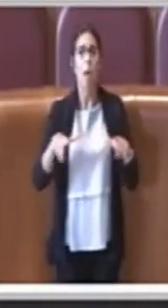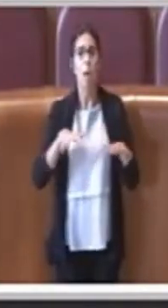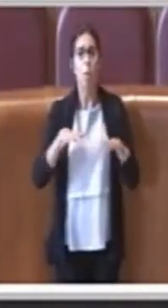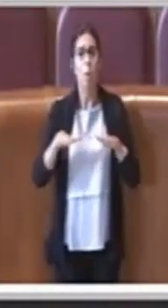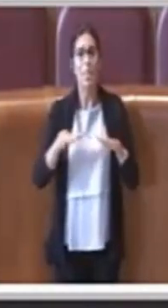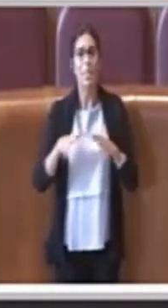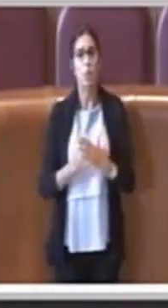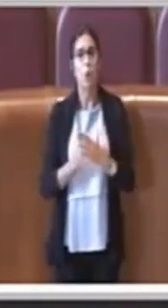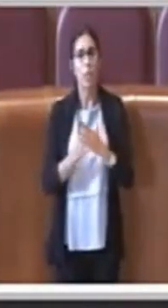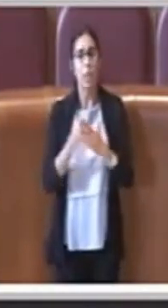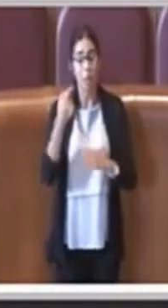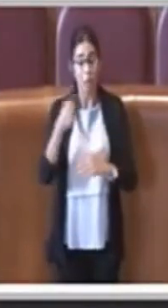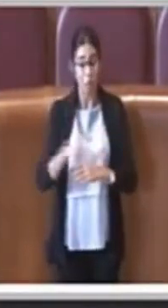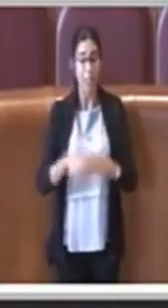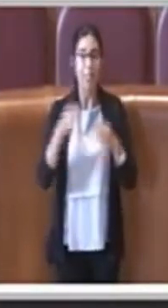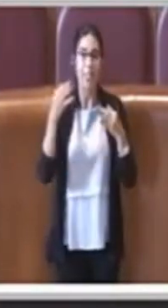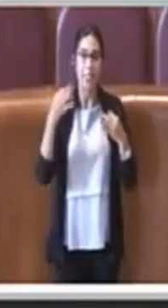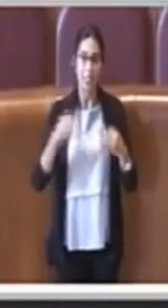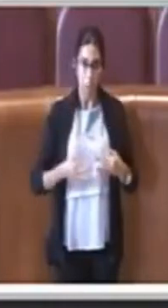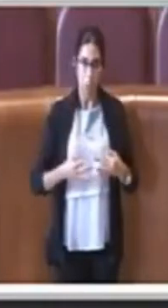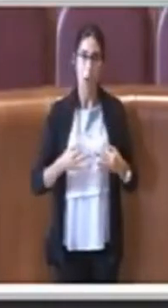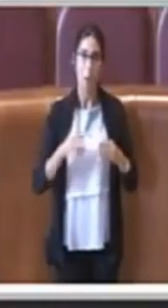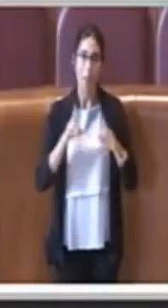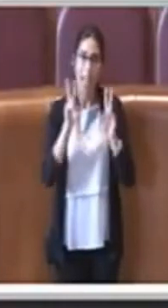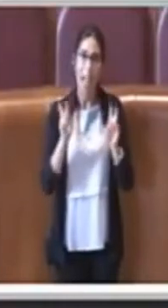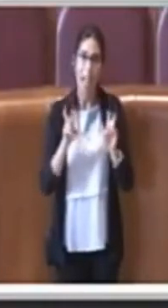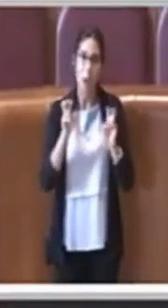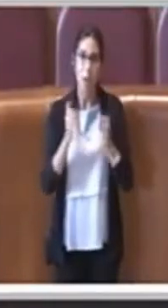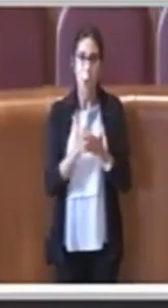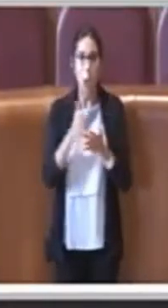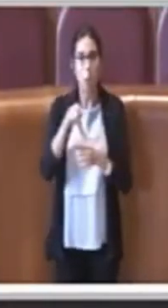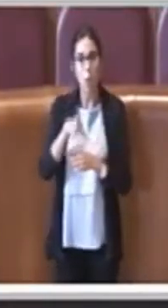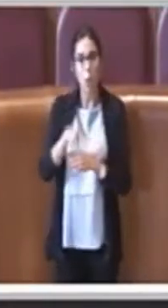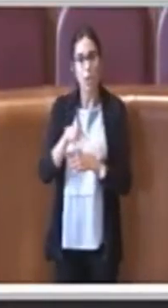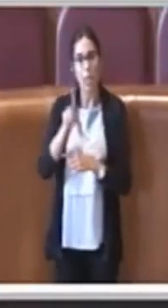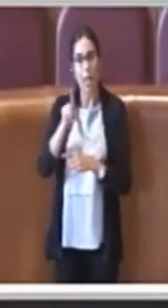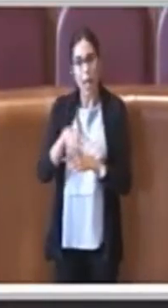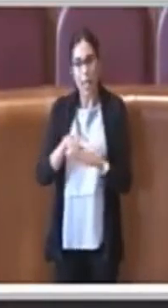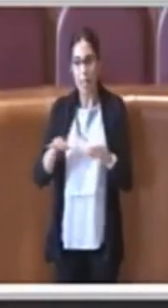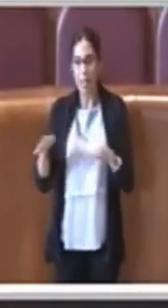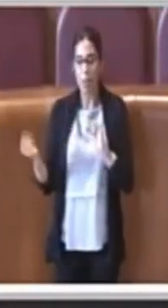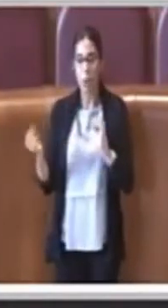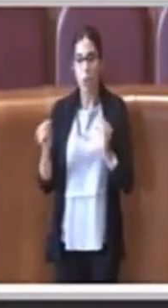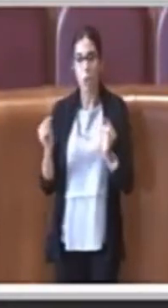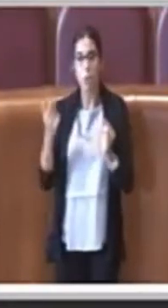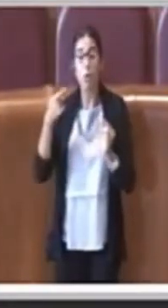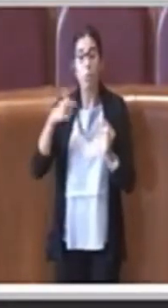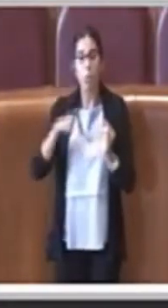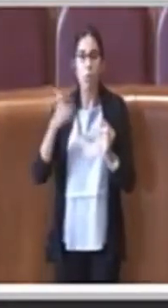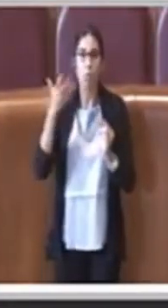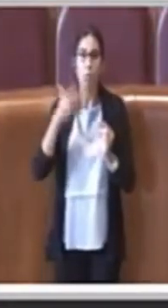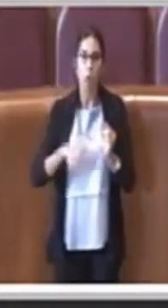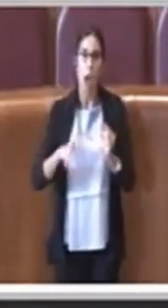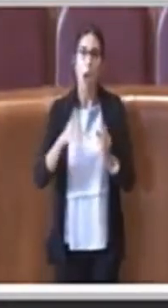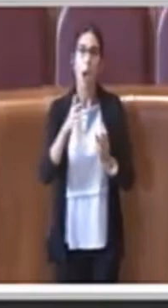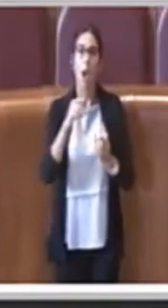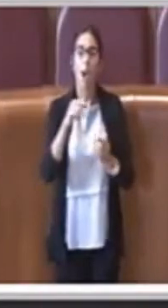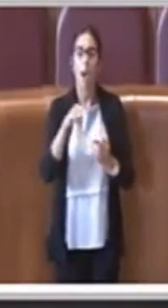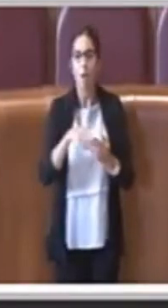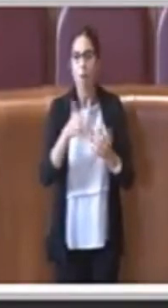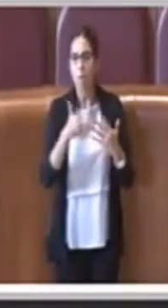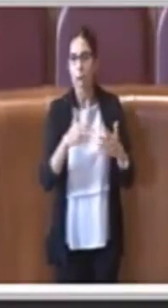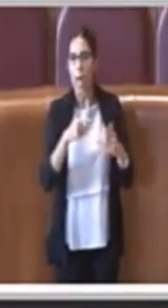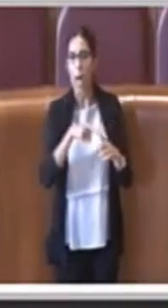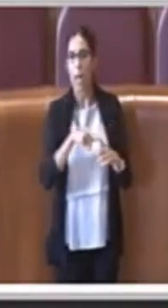sicuramente un argomento centrale anche del tavolo di discussione, perché già è stato costruito una